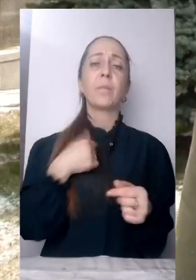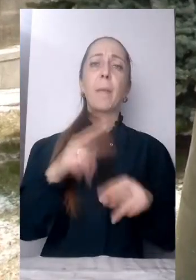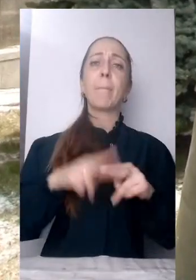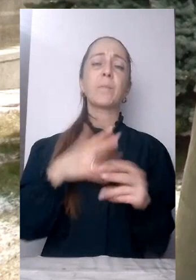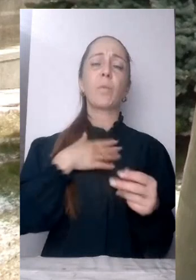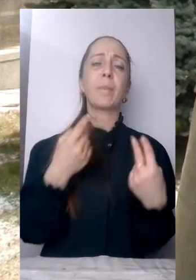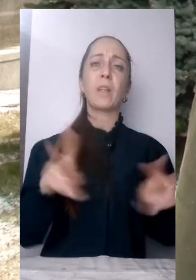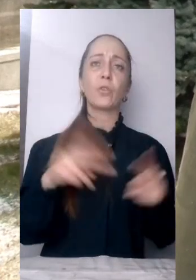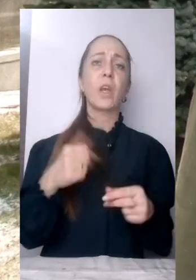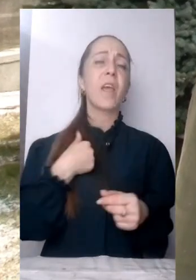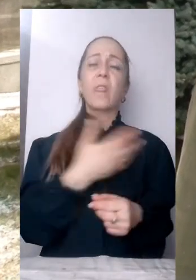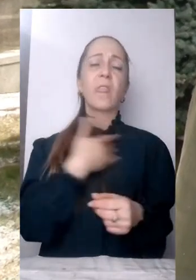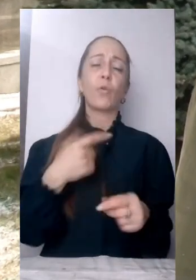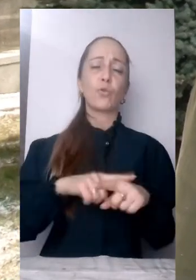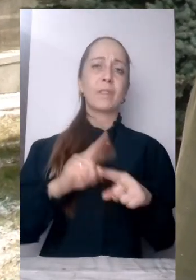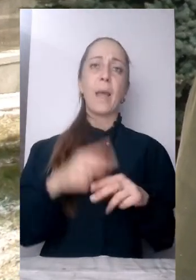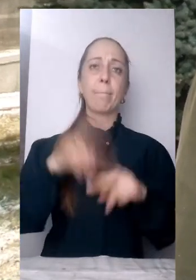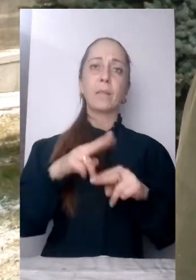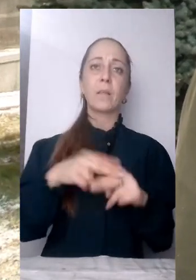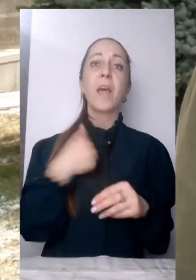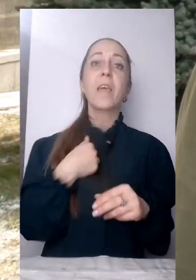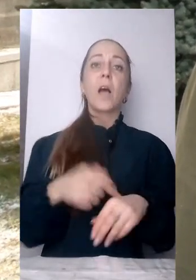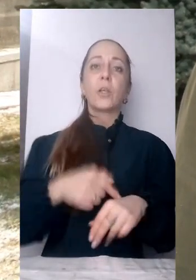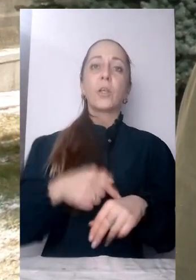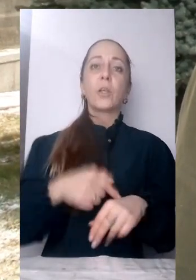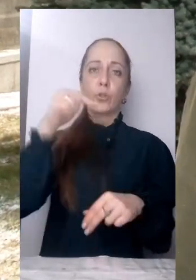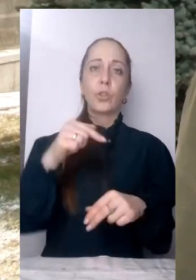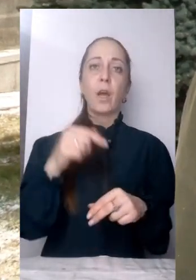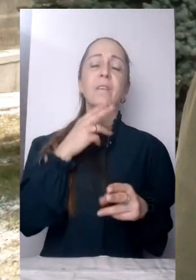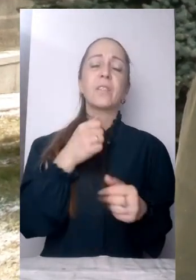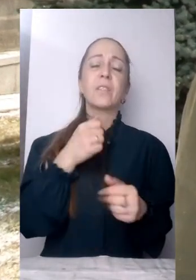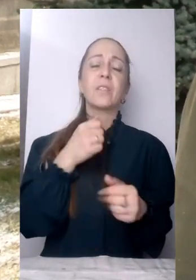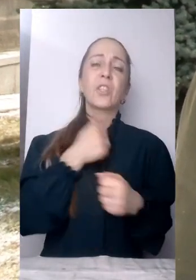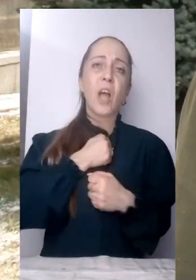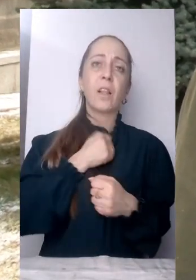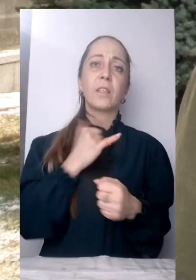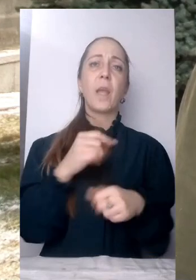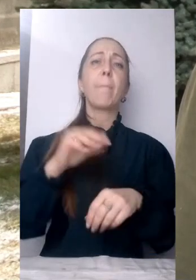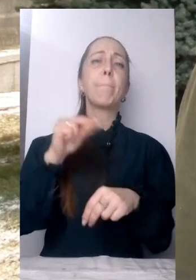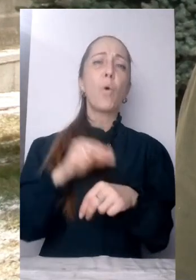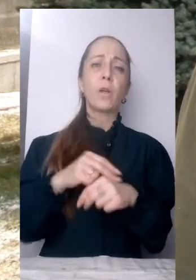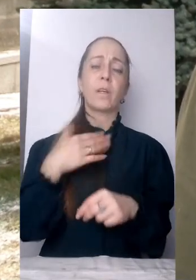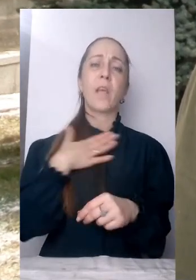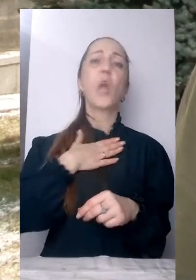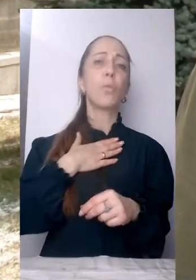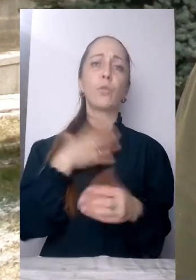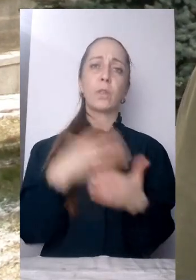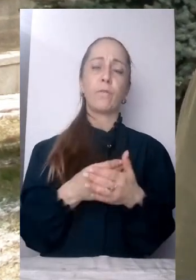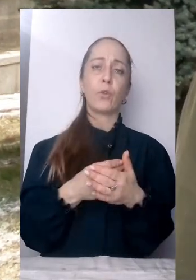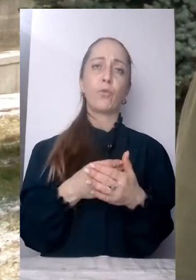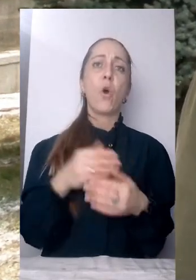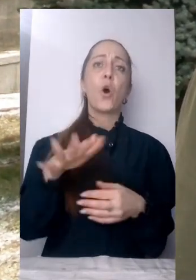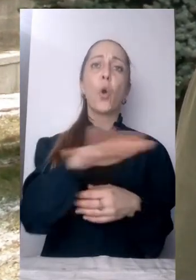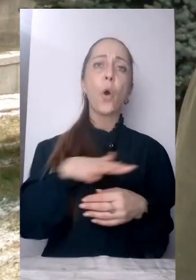відчуваю жалость і біль, тому що я дійсно любила і до сих пор люблю цю країну. Це моя родина, це